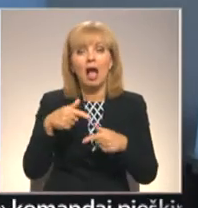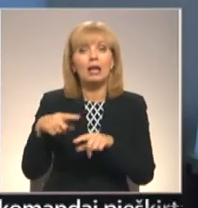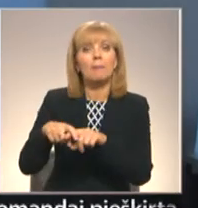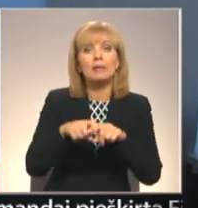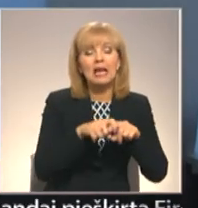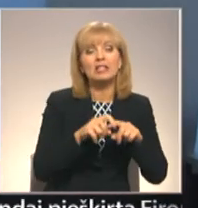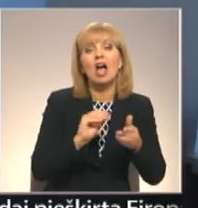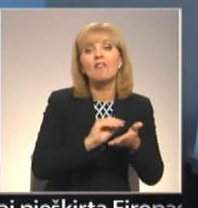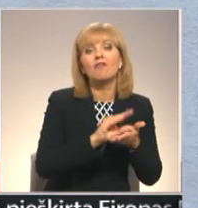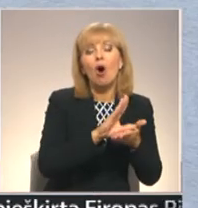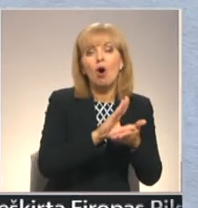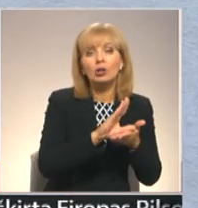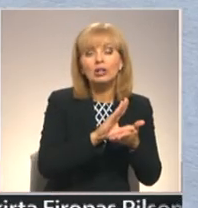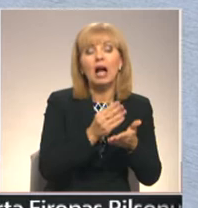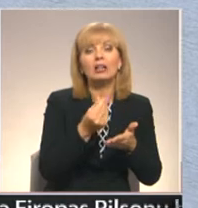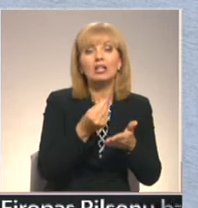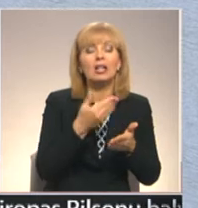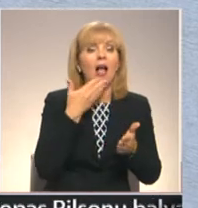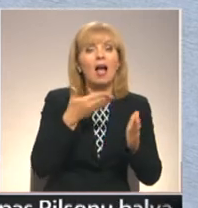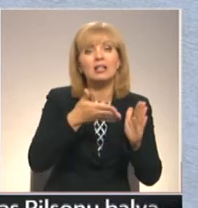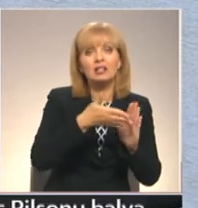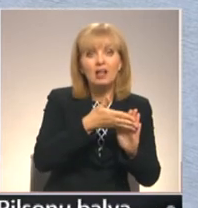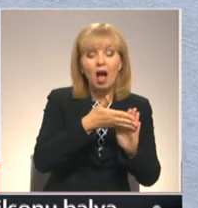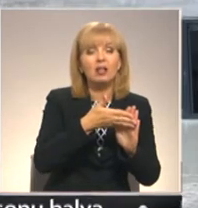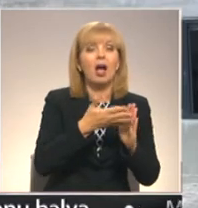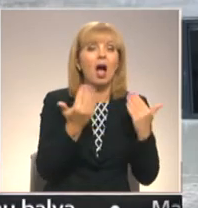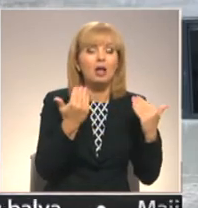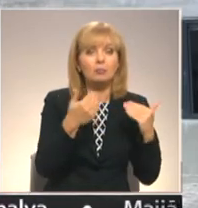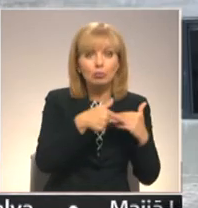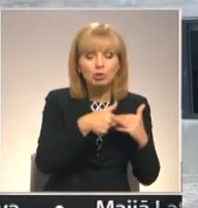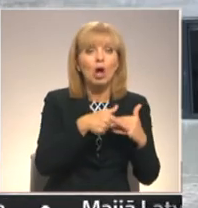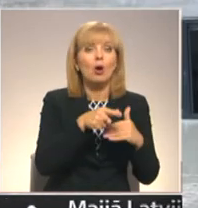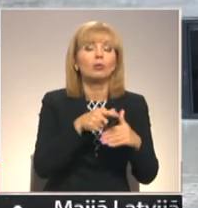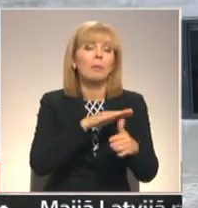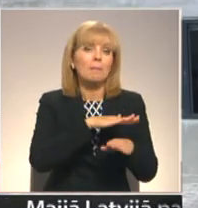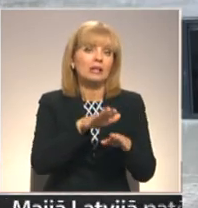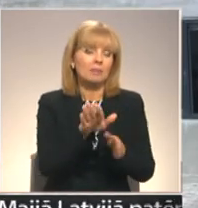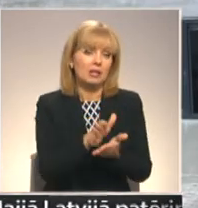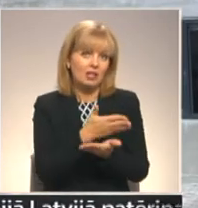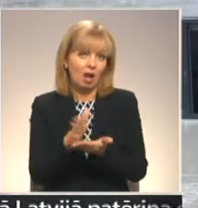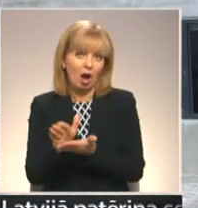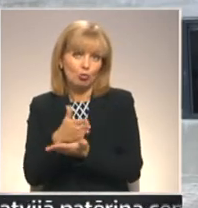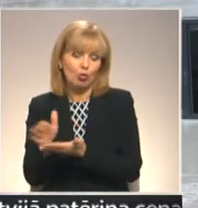fondu līdzekļu sēkas siltināšanai un fasādas pilnīgais sākārtošanai. Ausmas Prukta Andrejs Mažāns, Latgales regionālā televīzija.